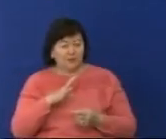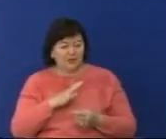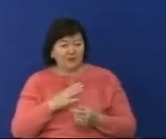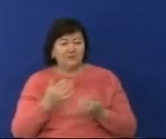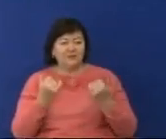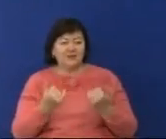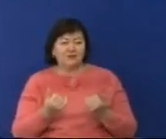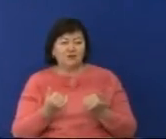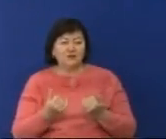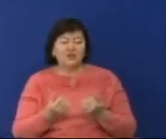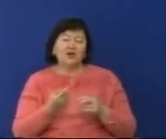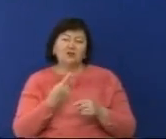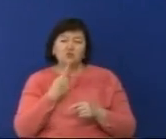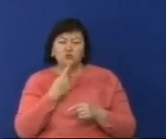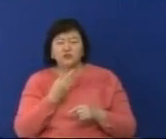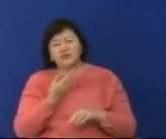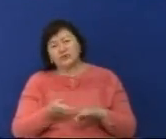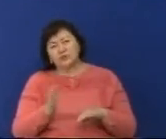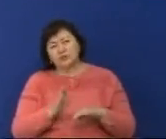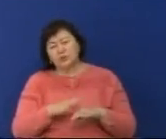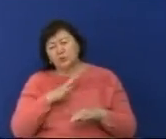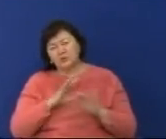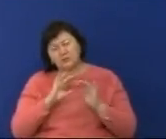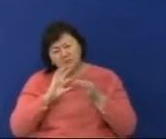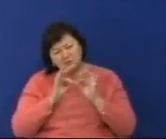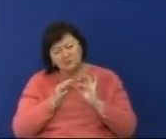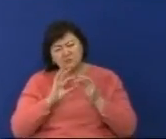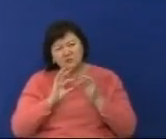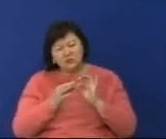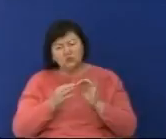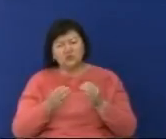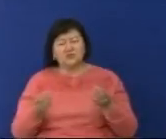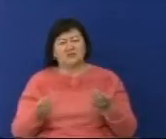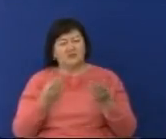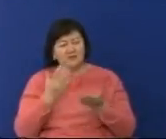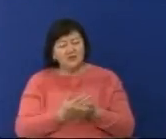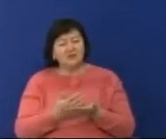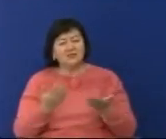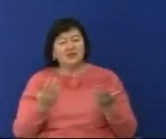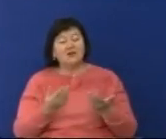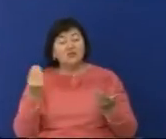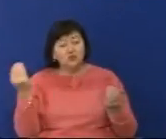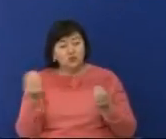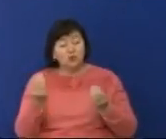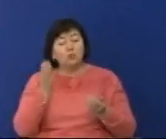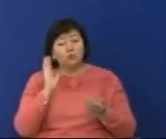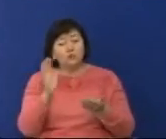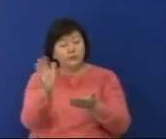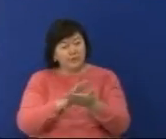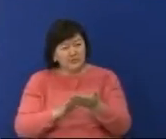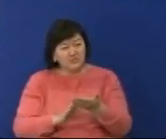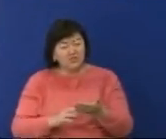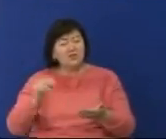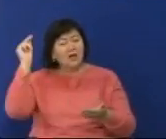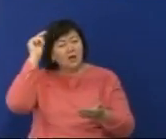шептері, ондағы болжатқан қиындықтарды бірге талқылау дәрісі деп тайтуға болады. Бұл әлі де жалғасын тапатын дүние осы мен